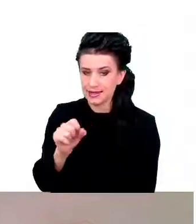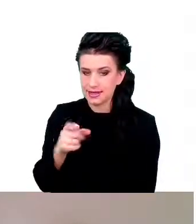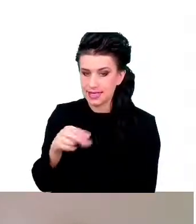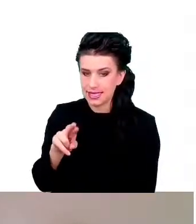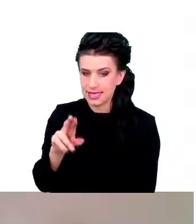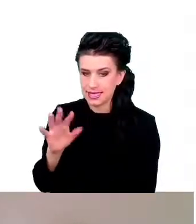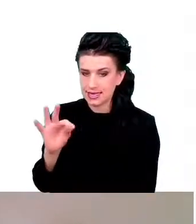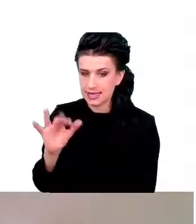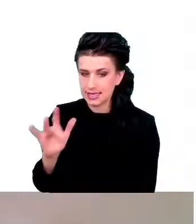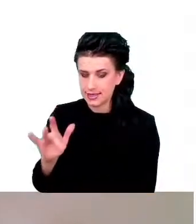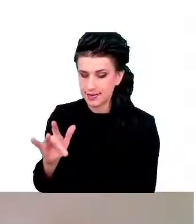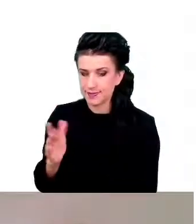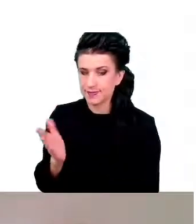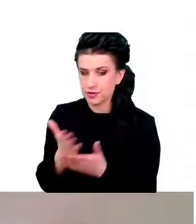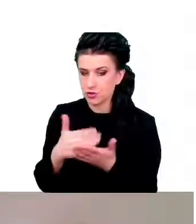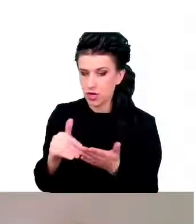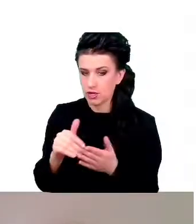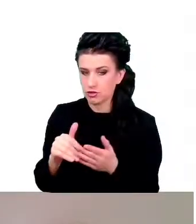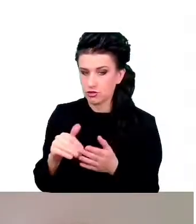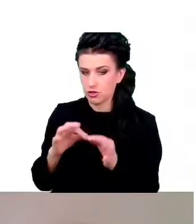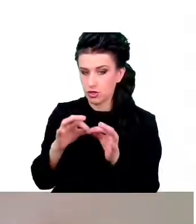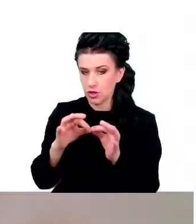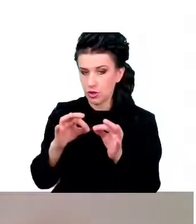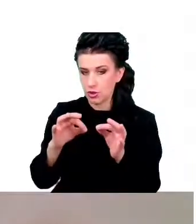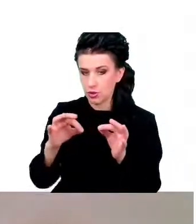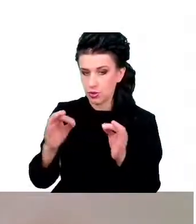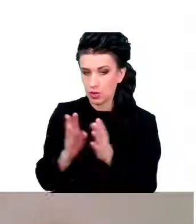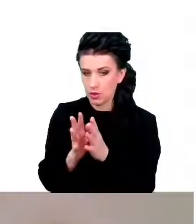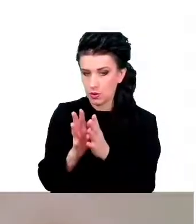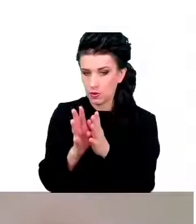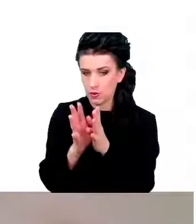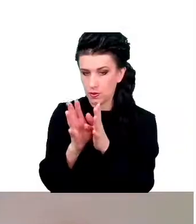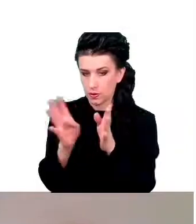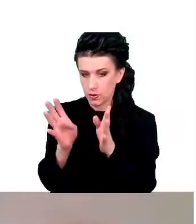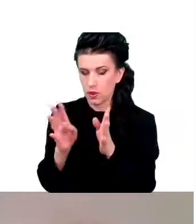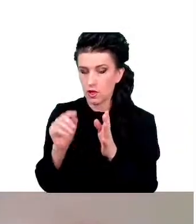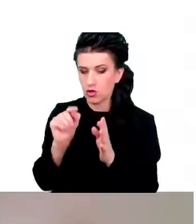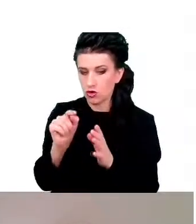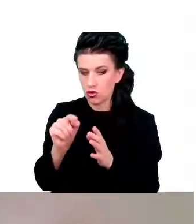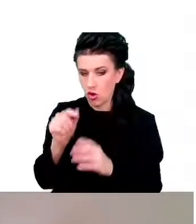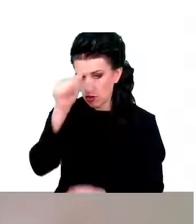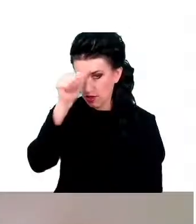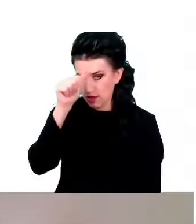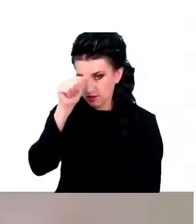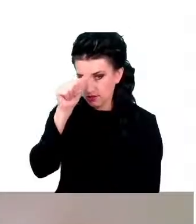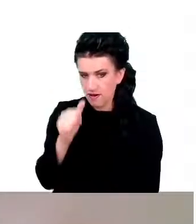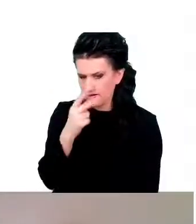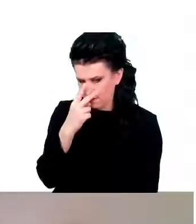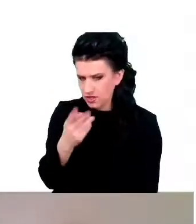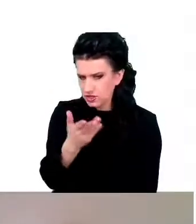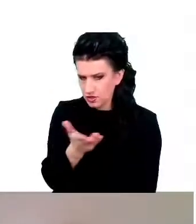neuronu, które są takie rozgałęzione. pewno większość z Państwa widziała takie